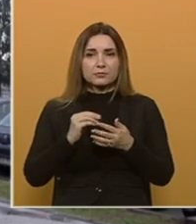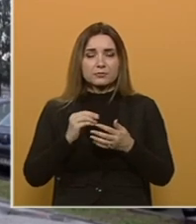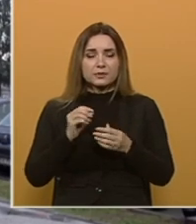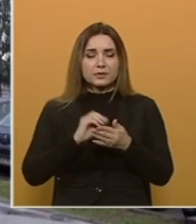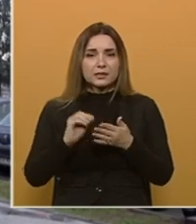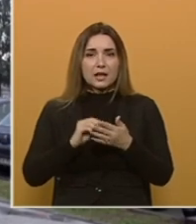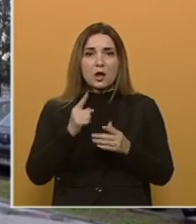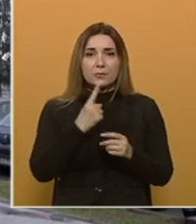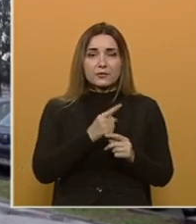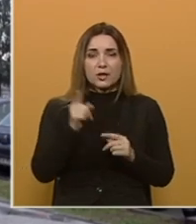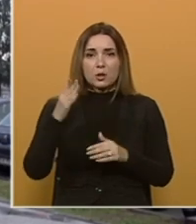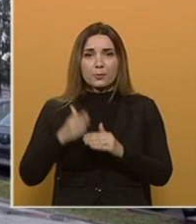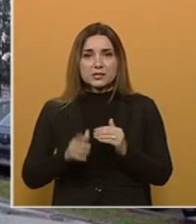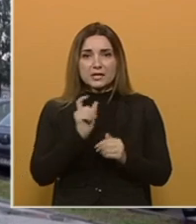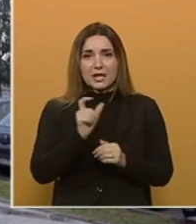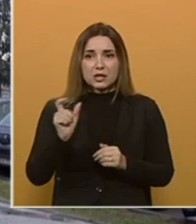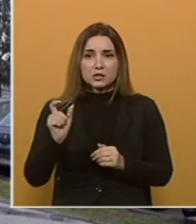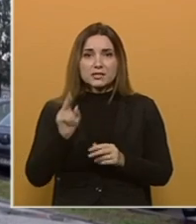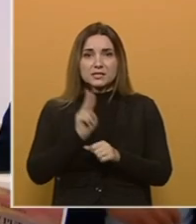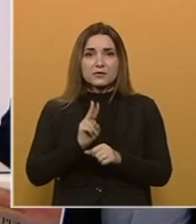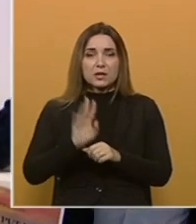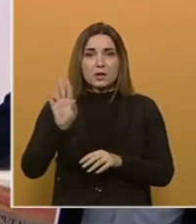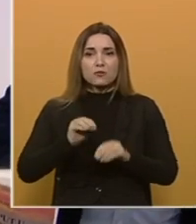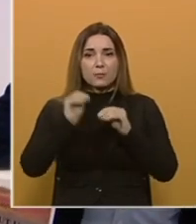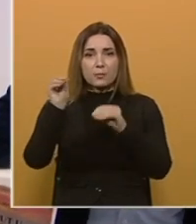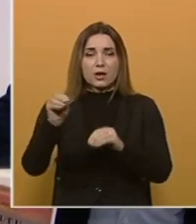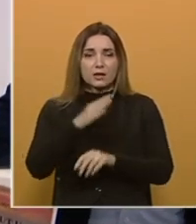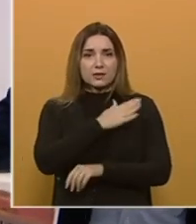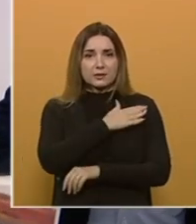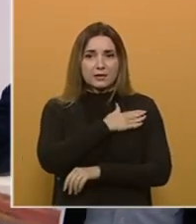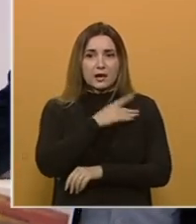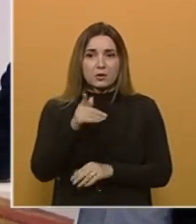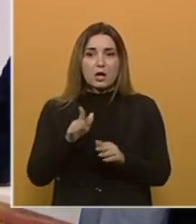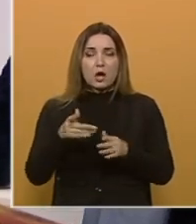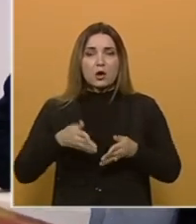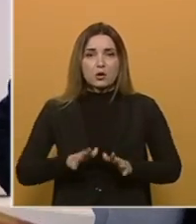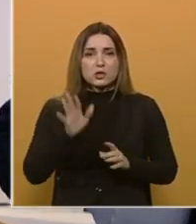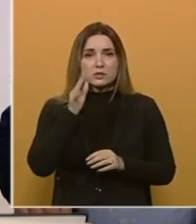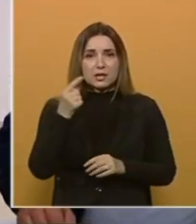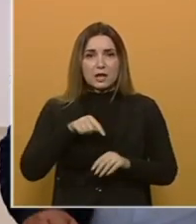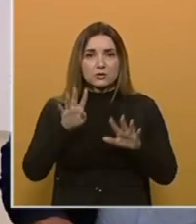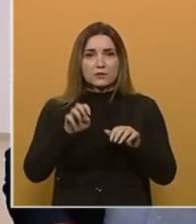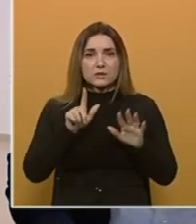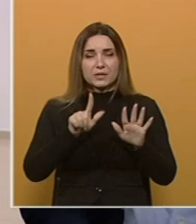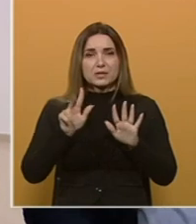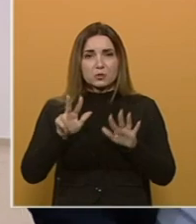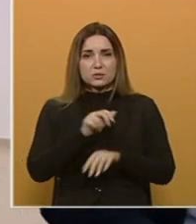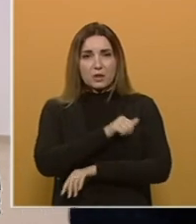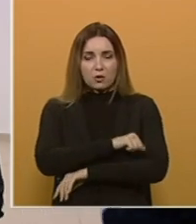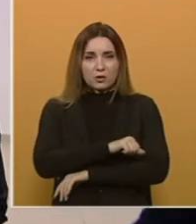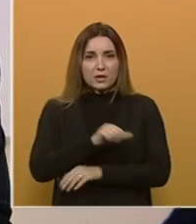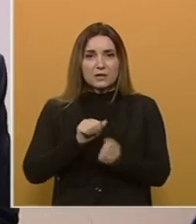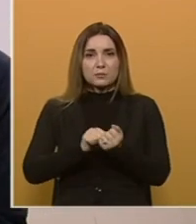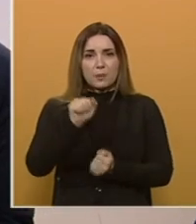rečenice svjedočimo njegovom boravku na terenu. Autor knjige Adis Deljković rođen je u Sarajevu 1978. godine.